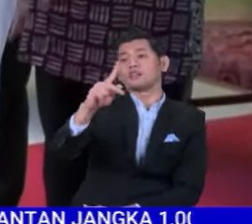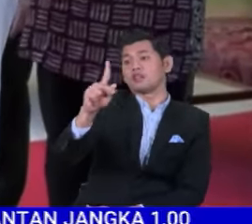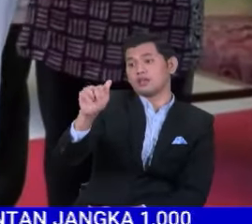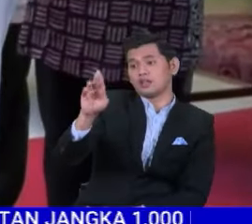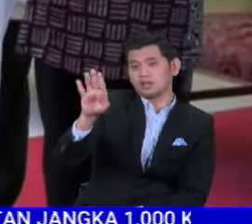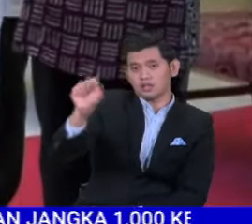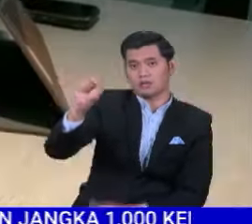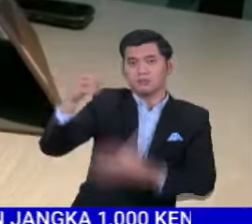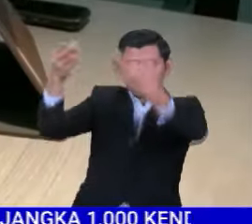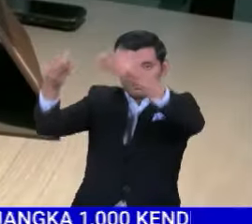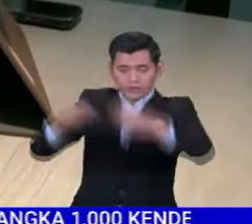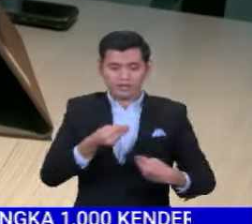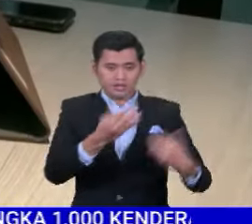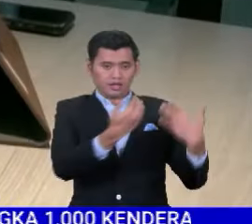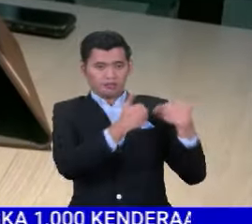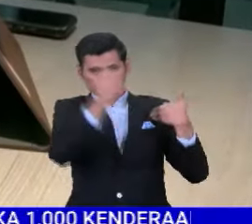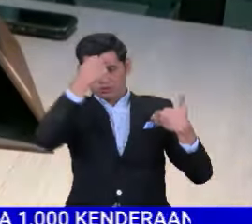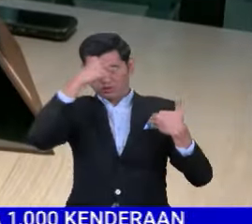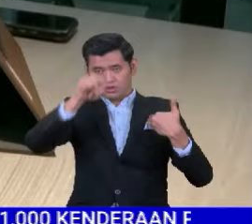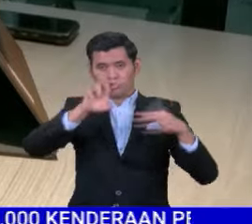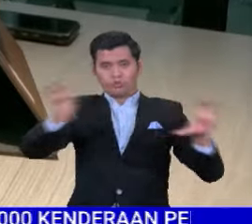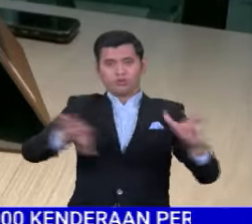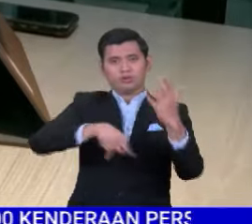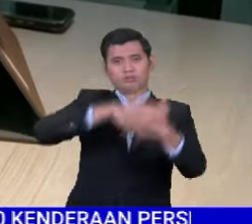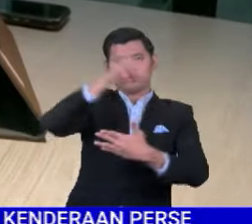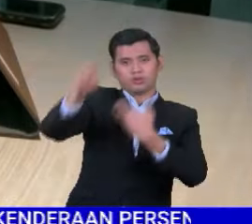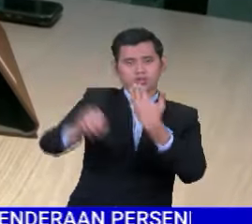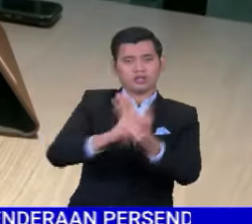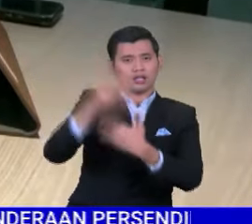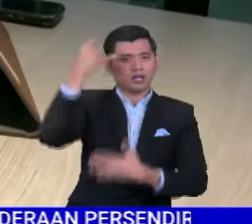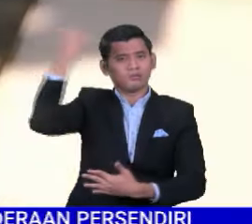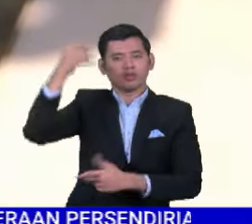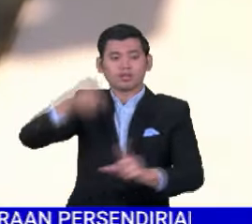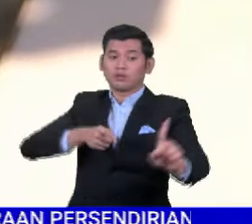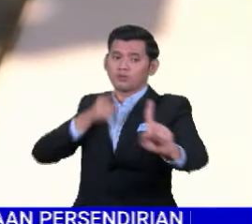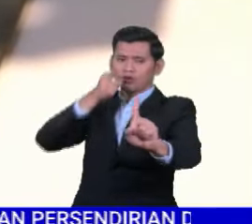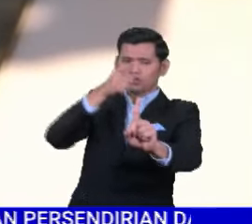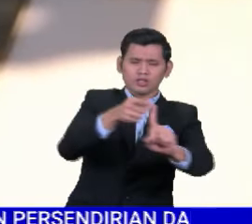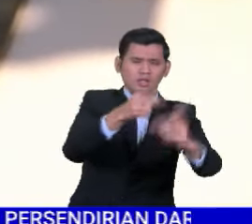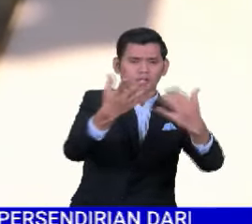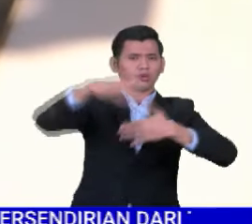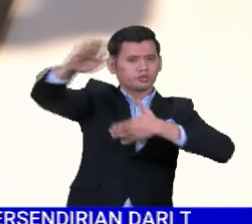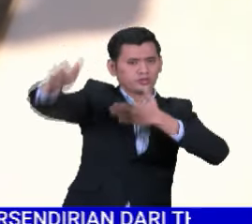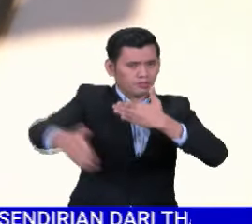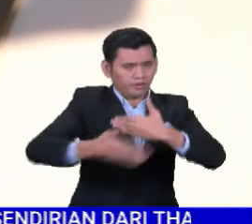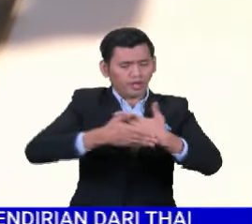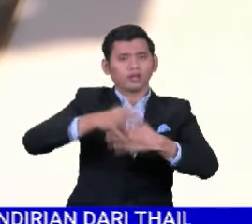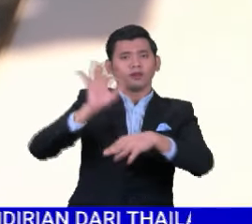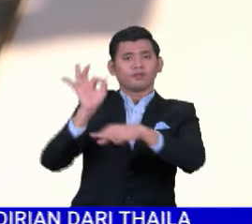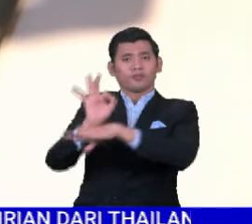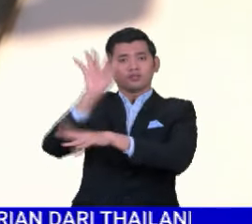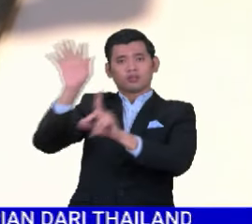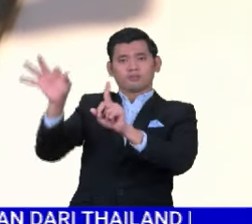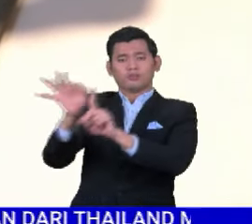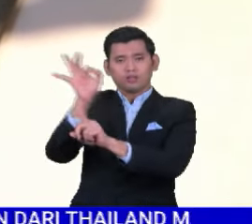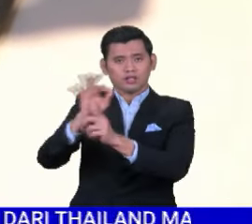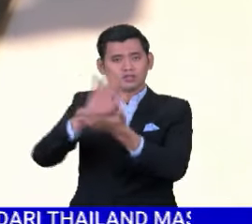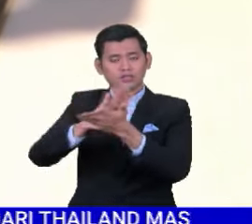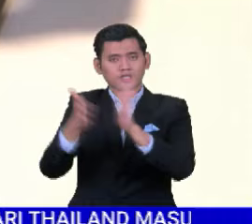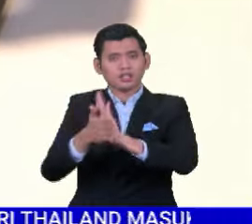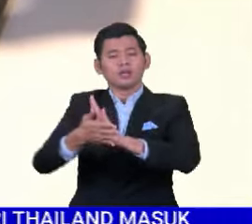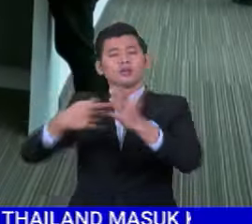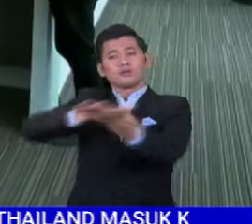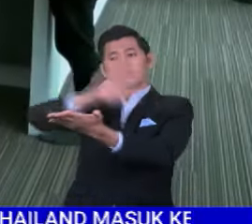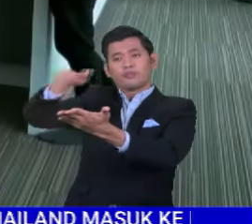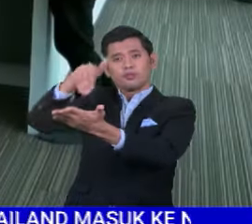untuk menerajui teras program-program keilmuan hikmah dengan objektif untuk mengembalikan peranan Pulau Pinang sebagai pusat pengembangan